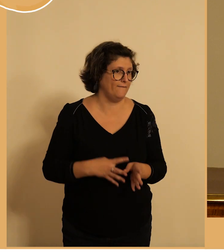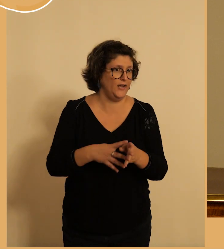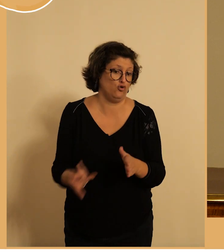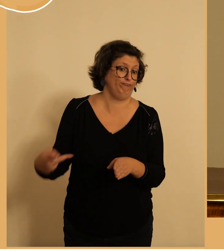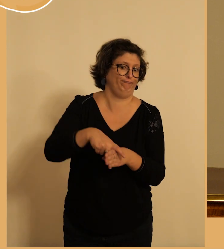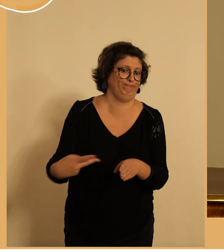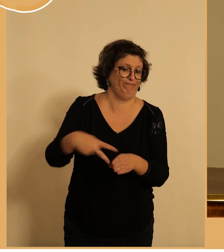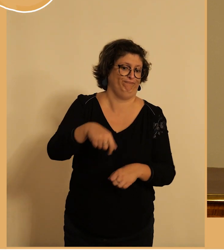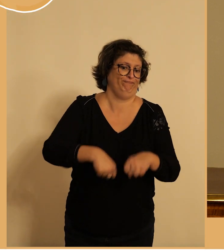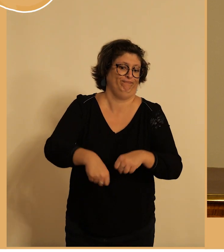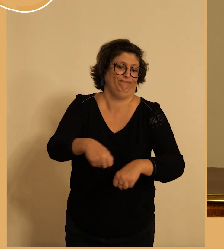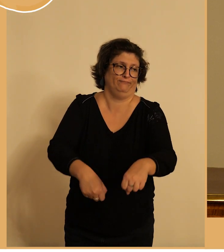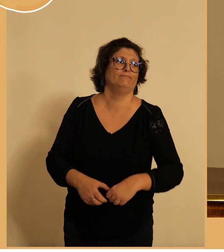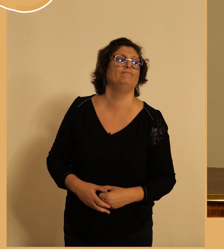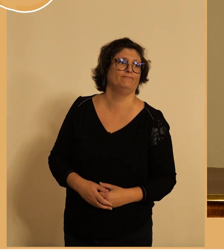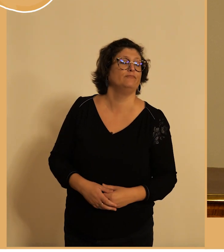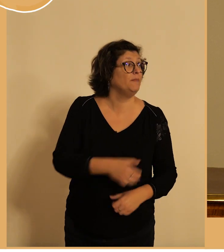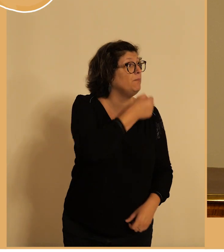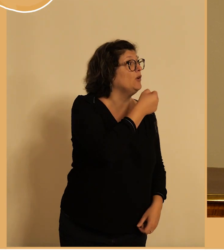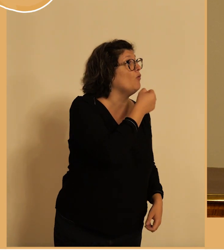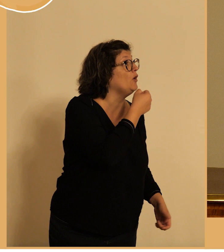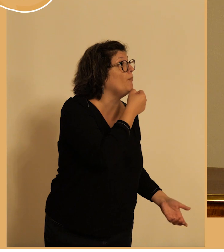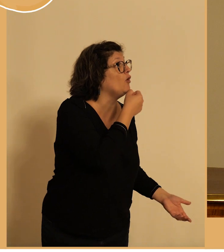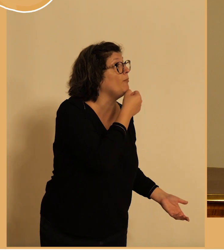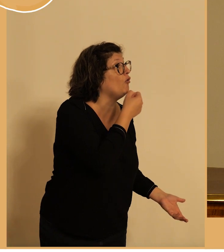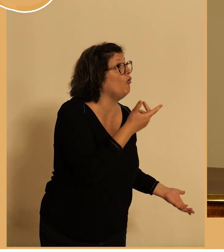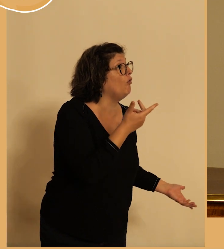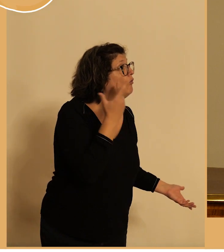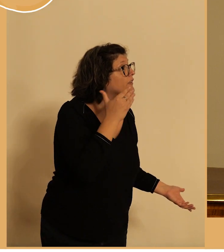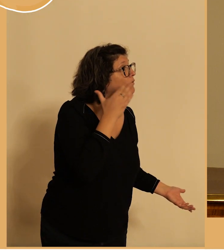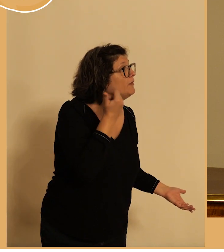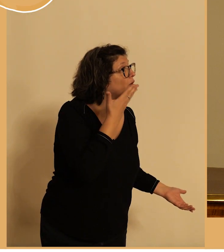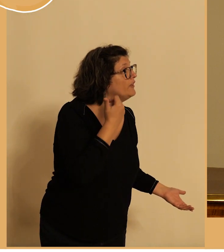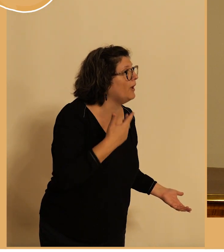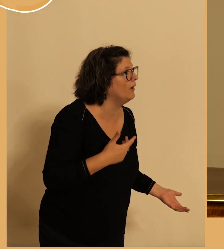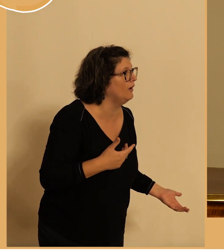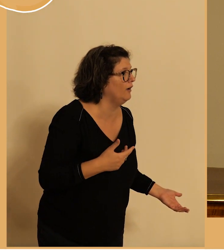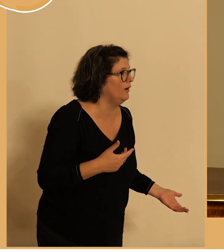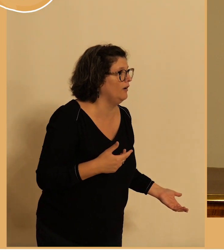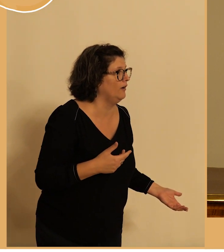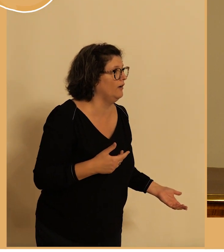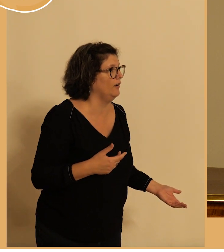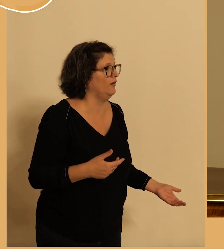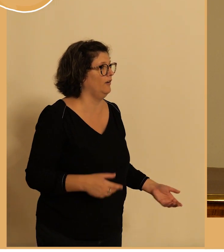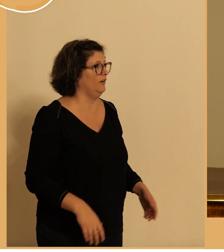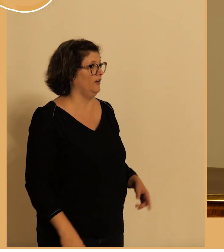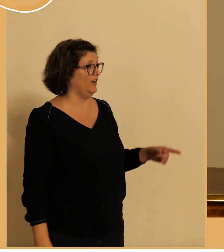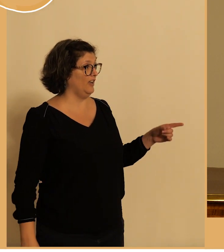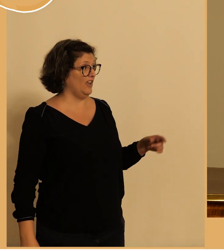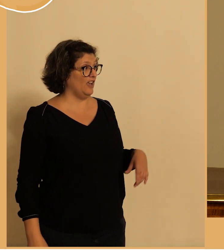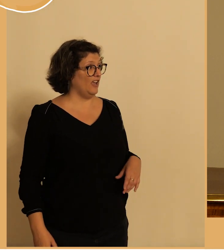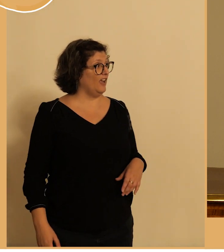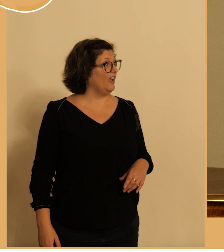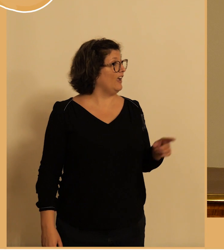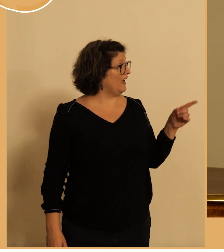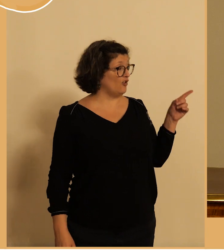Tournord le micro il est tombé et puis il m'a dit je ne pourrais pas venir à la Réunion et Jean